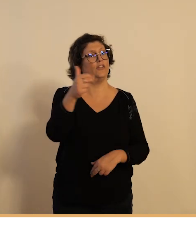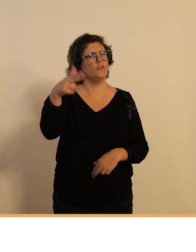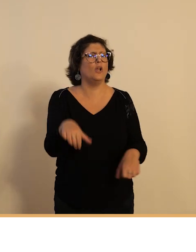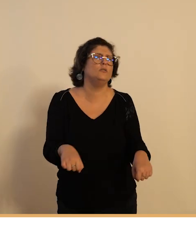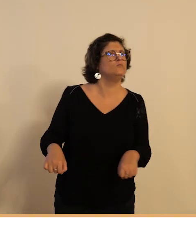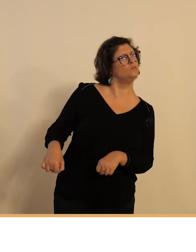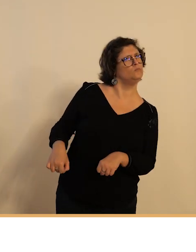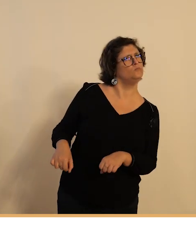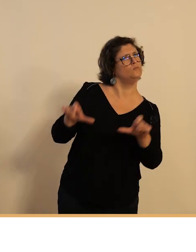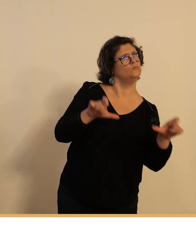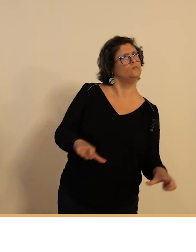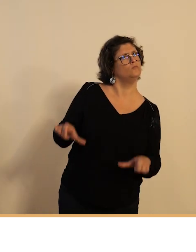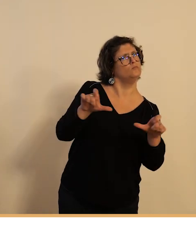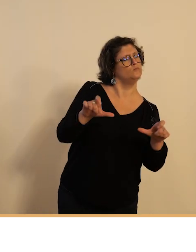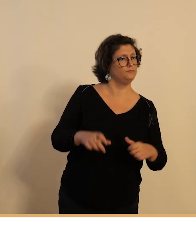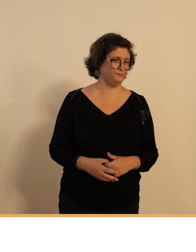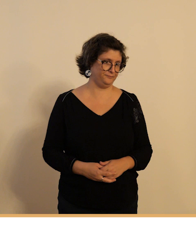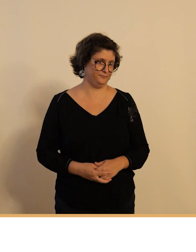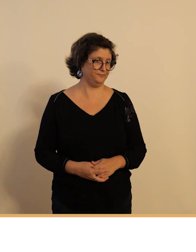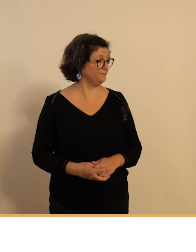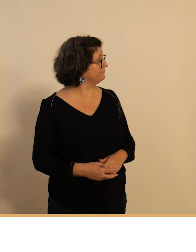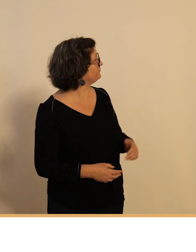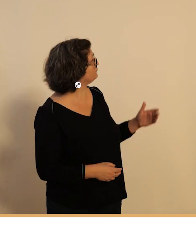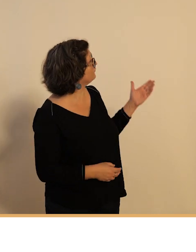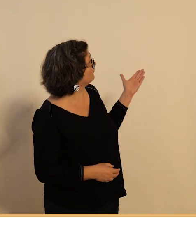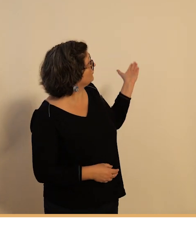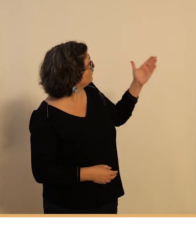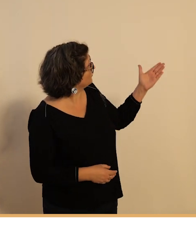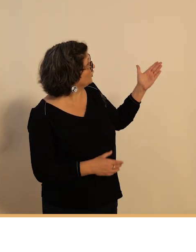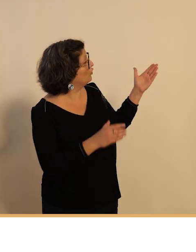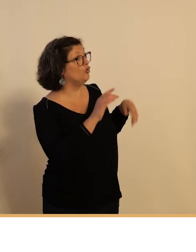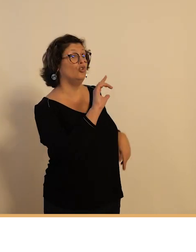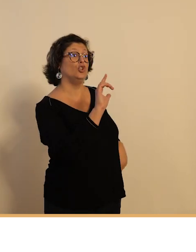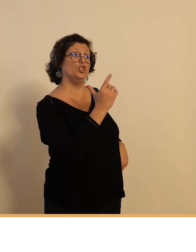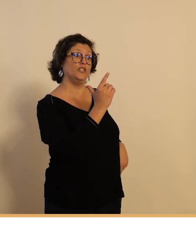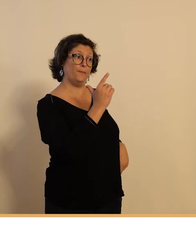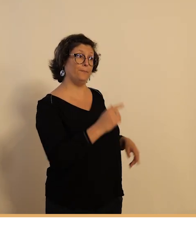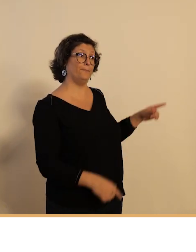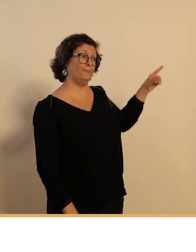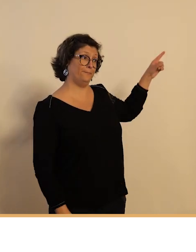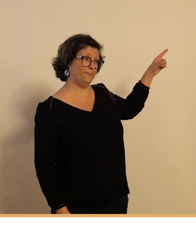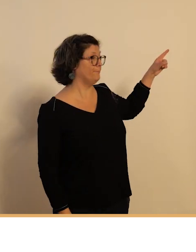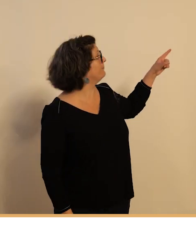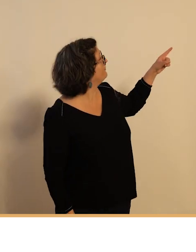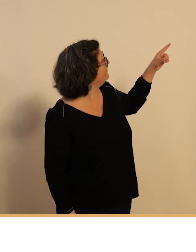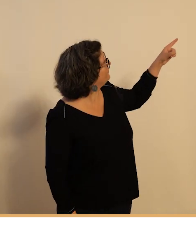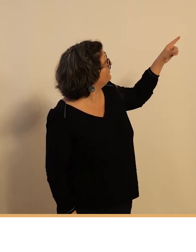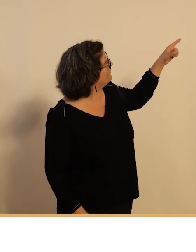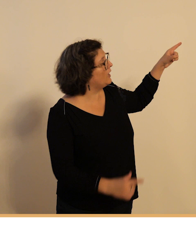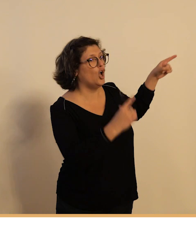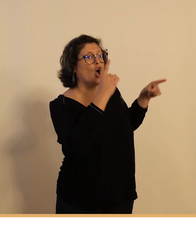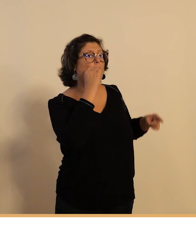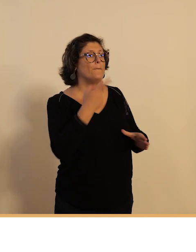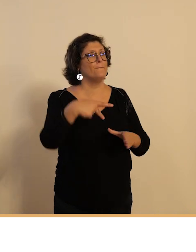de l'espace public nous avons ici un deuxième vu le personnage l'homme à bicyclette